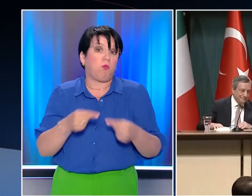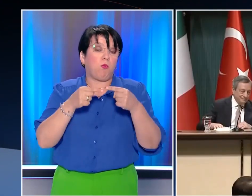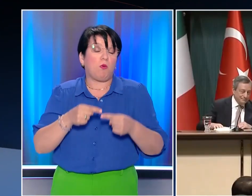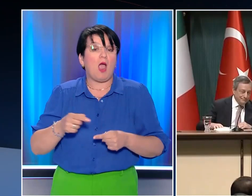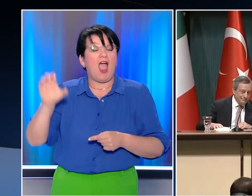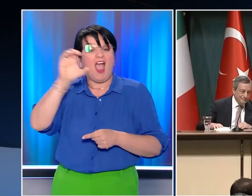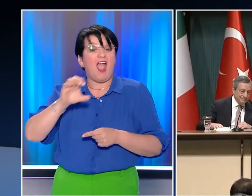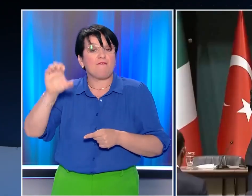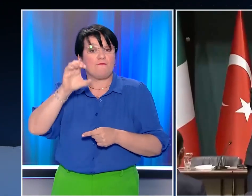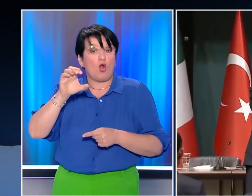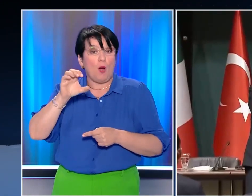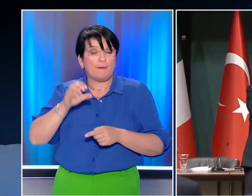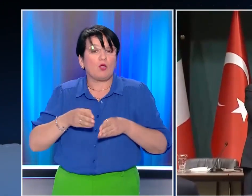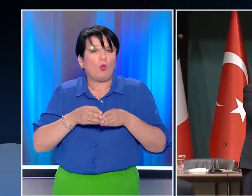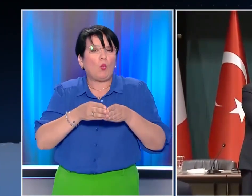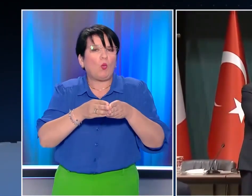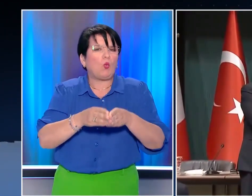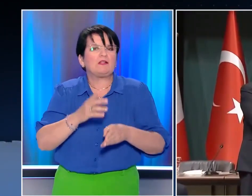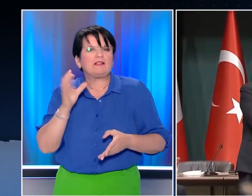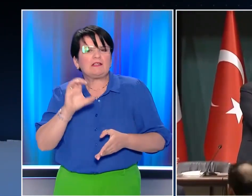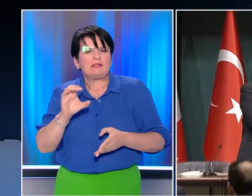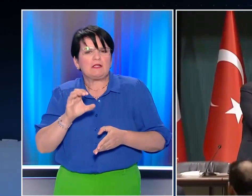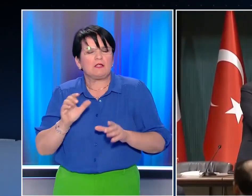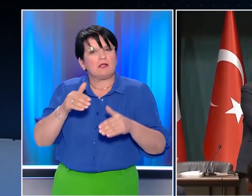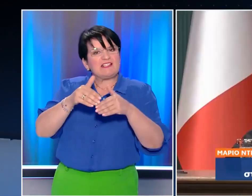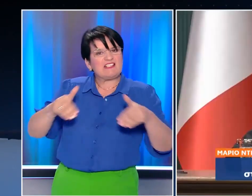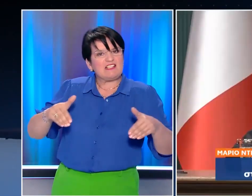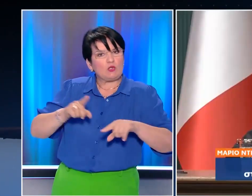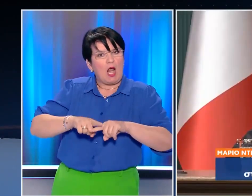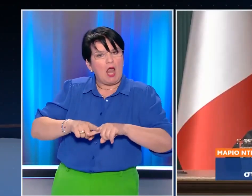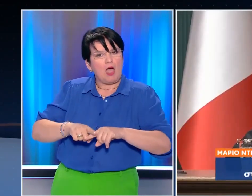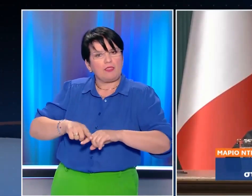ευρωπαϊκές δυνάμεις Στις Frontex ενισχύουν τη φύλαξη των ελληνικών συνόρων